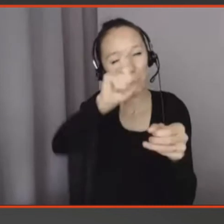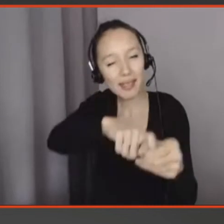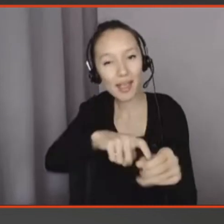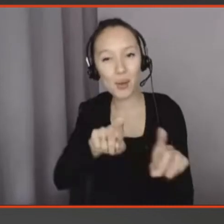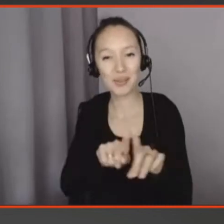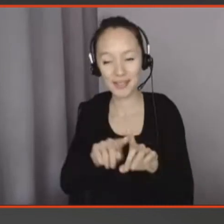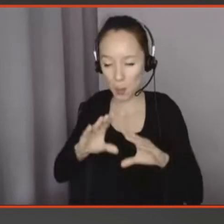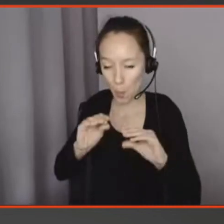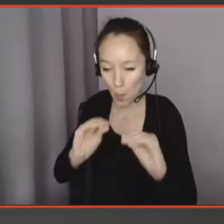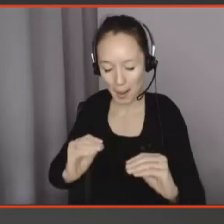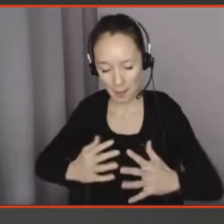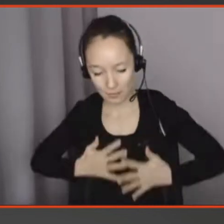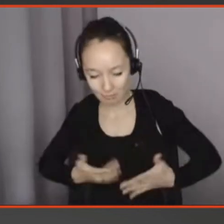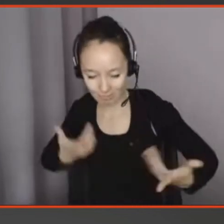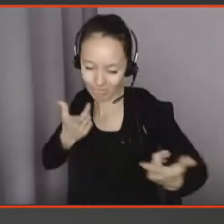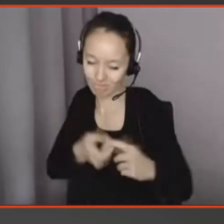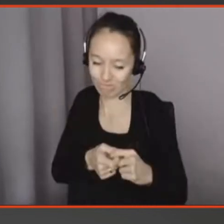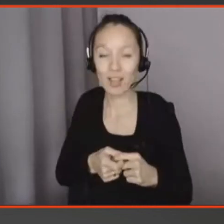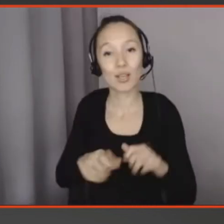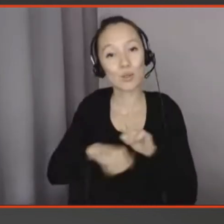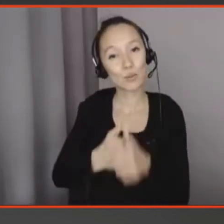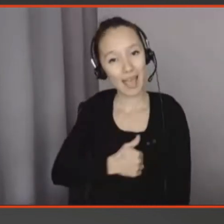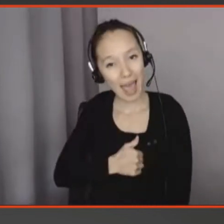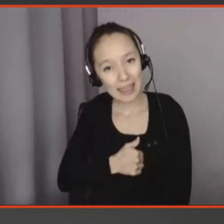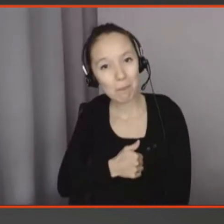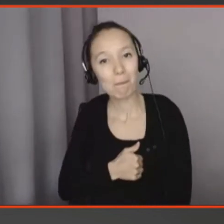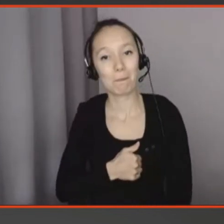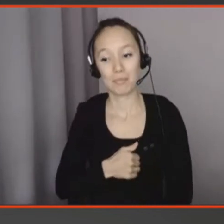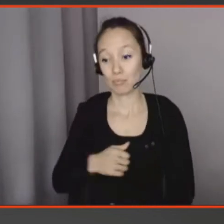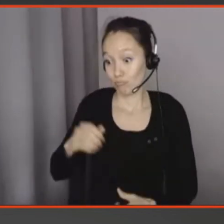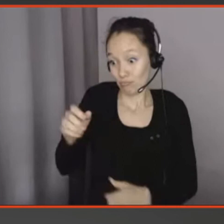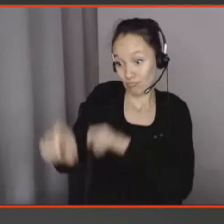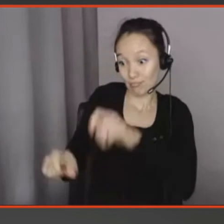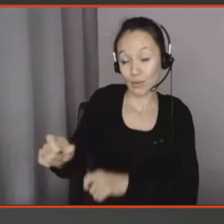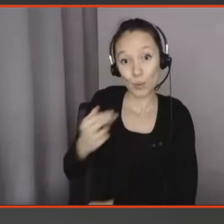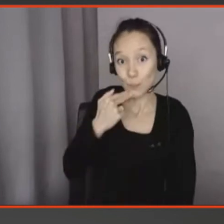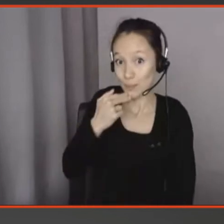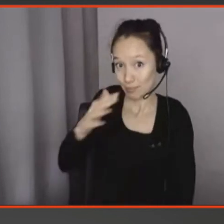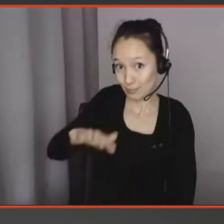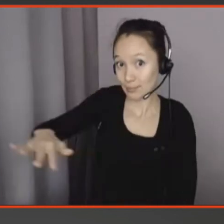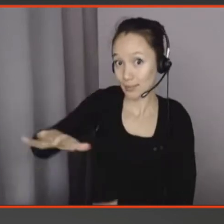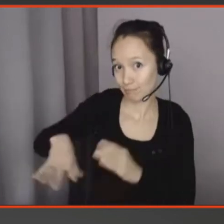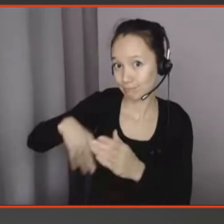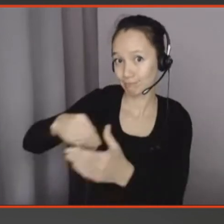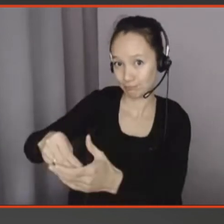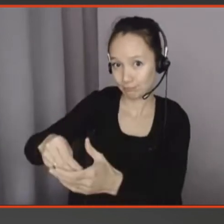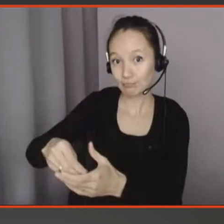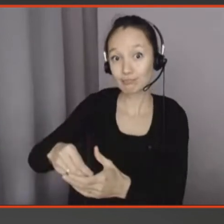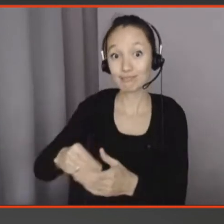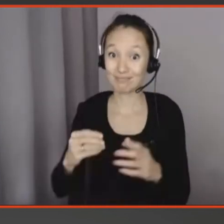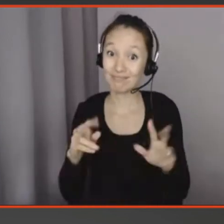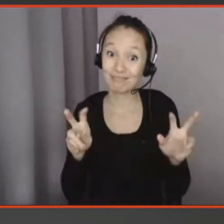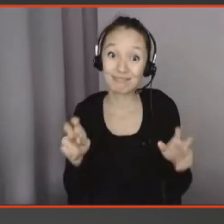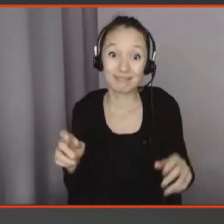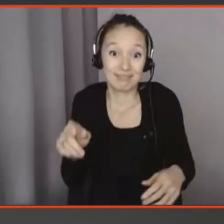intimes qui vont entrer dans le quotidien des gens. Et il faut être conscient que qui dit objet connecté dit donné, qui